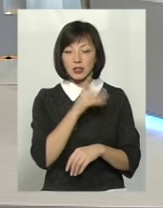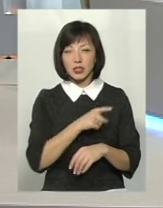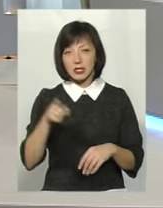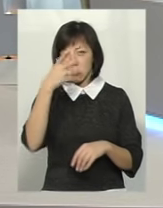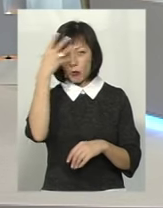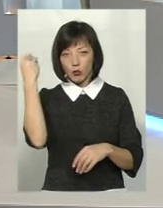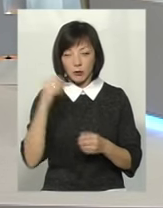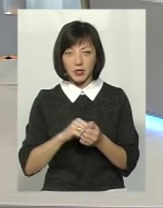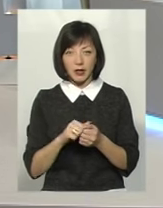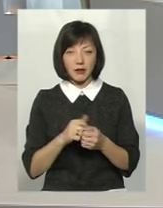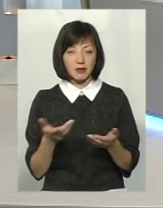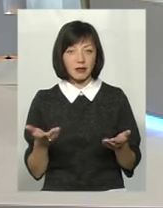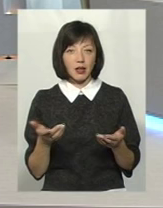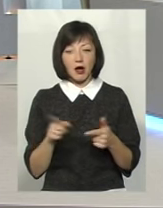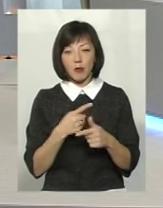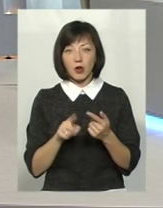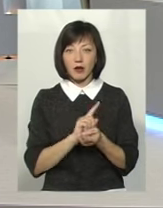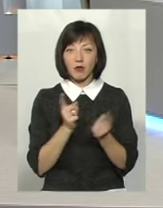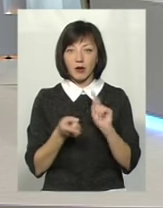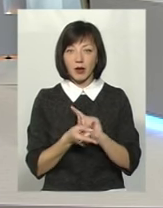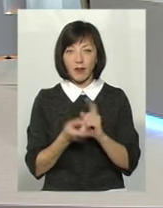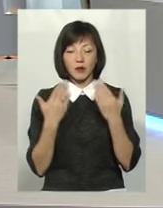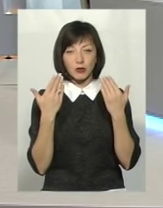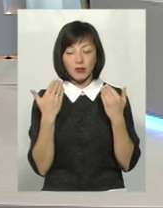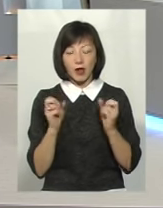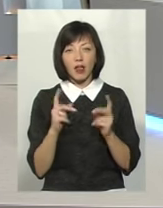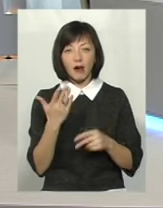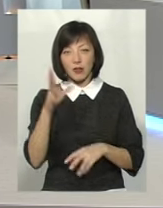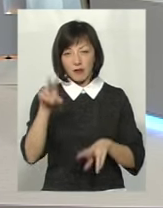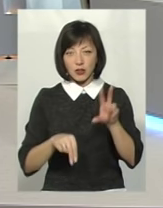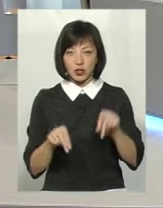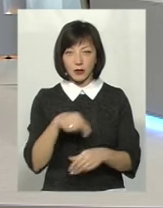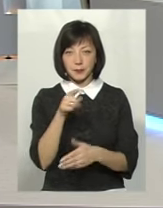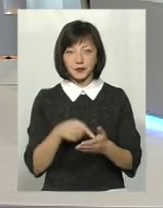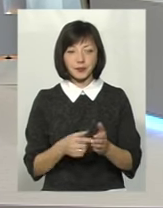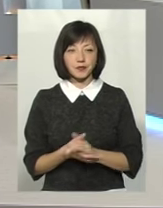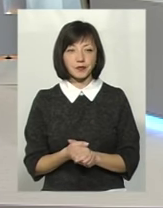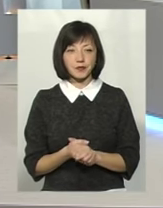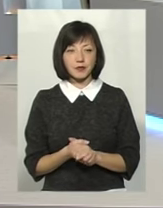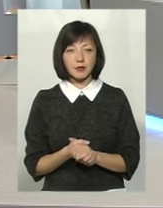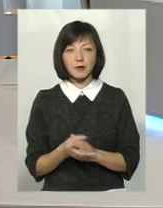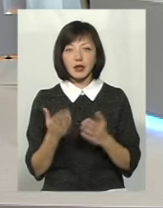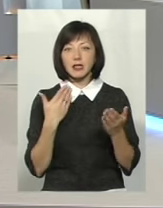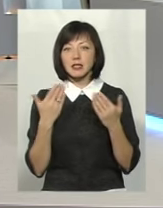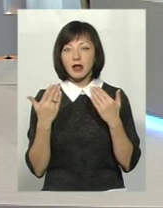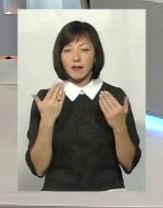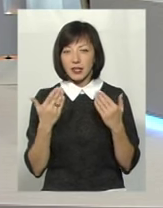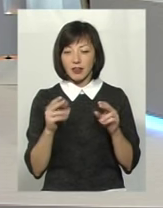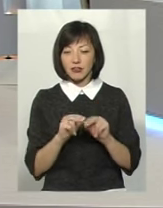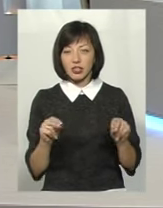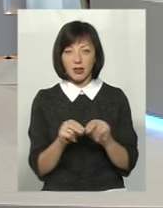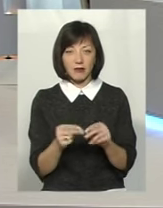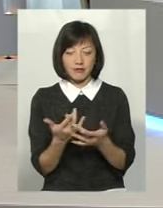забуде матеріал вивчений? Чи навпаки вона розмову відпочиває? Як вважаєте? Ставлення, наприклад, у вчителів суперечливе,